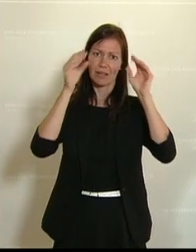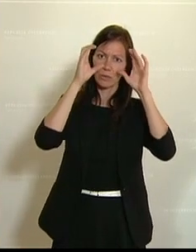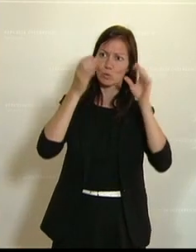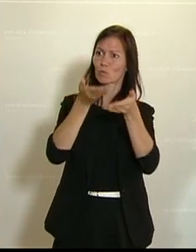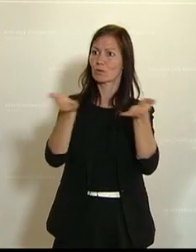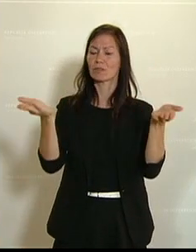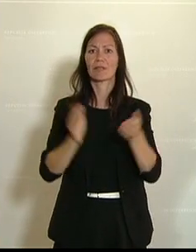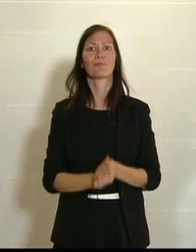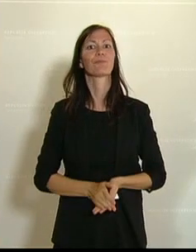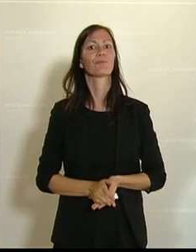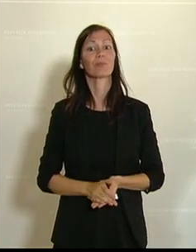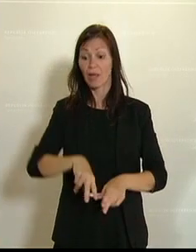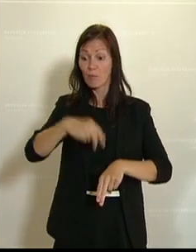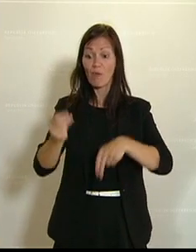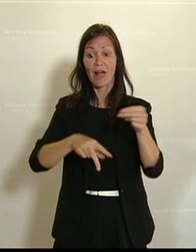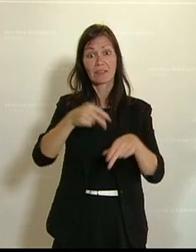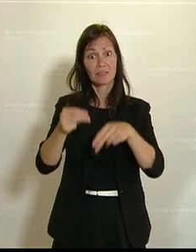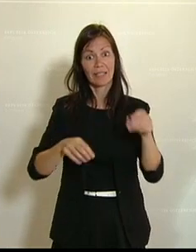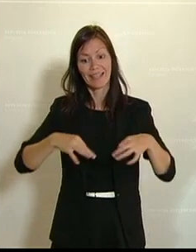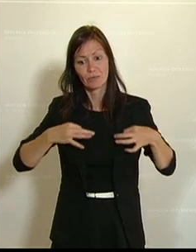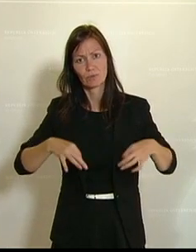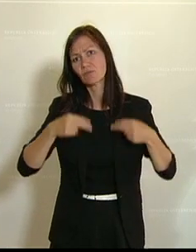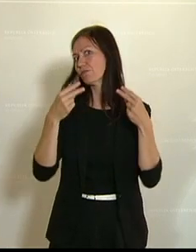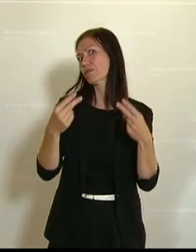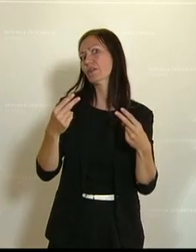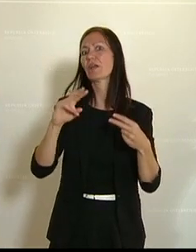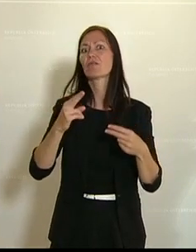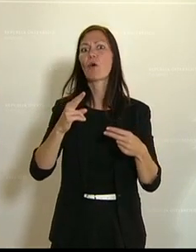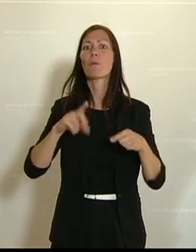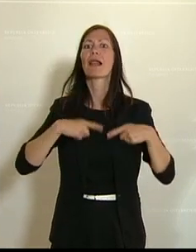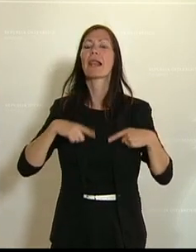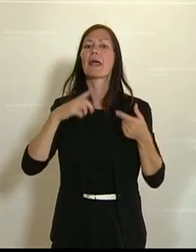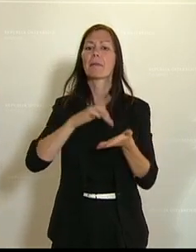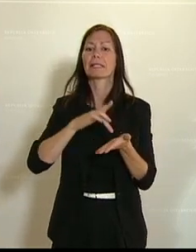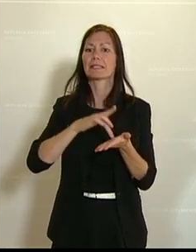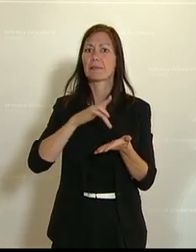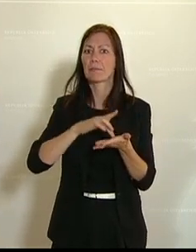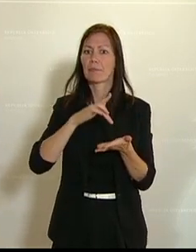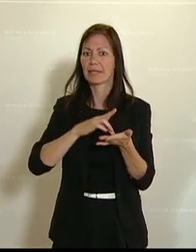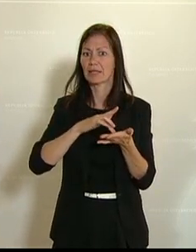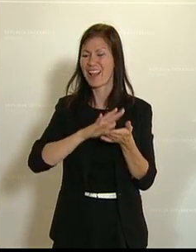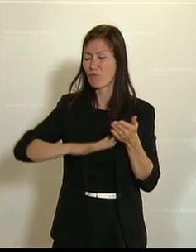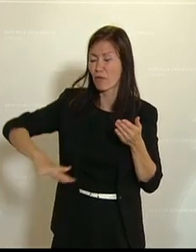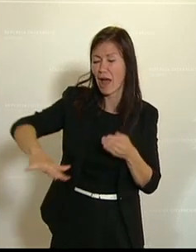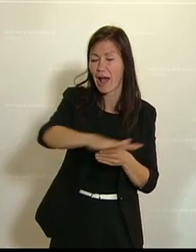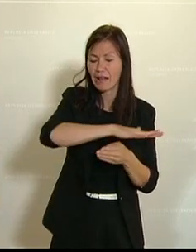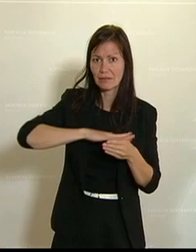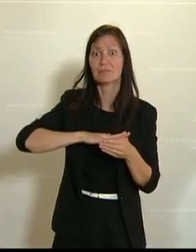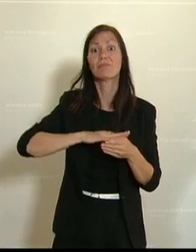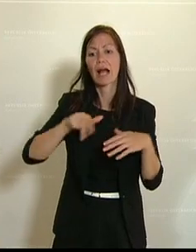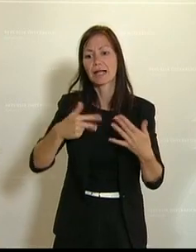Pflanzengesundheit ist uns sehr wichtig, denn fast 80 Prozent unserer Lebensmittel stammen aus Pflanzen.